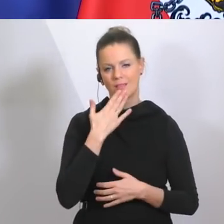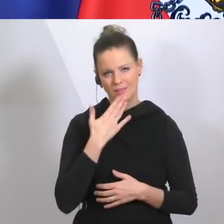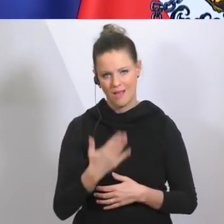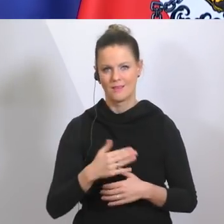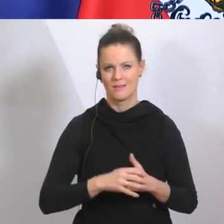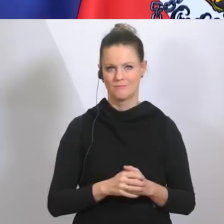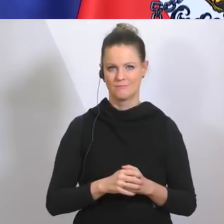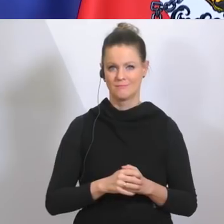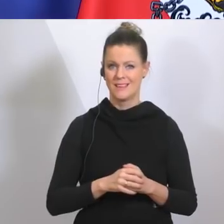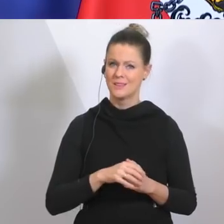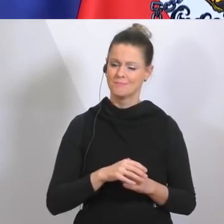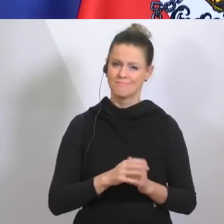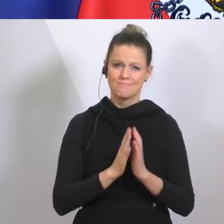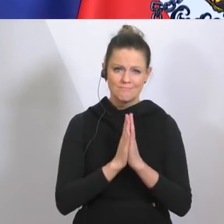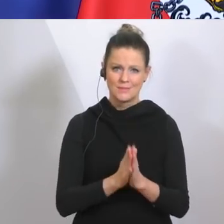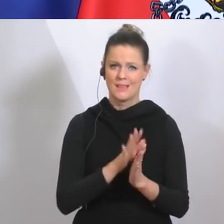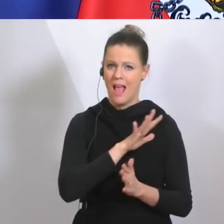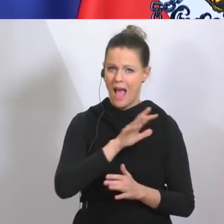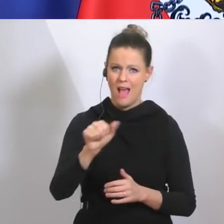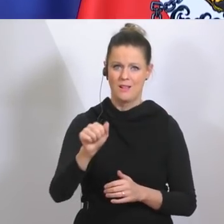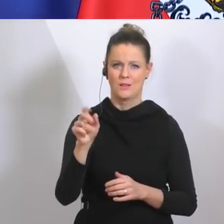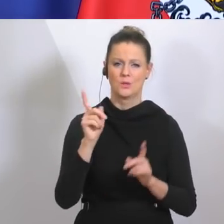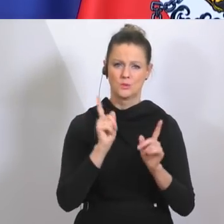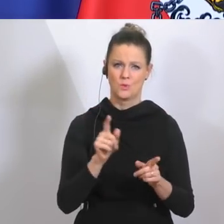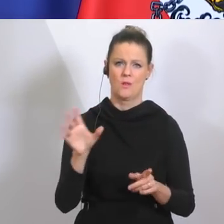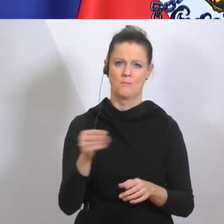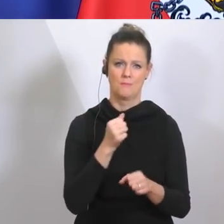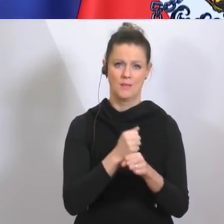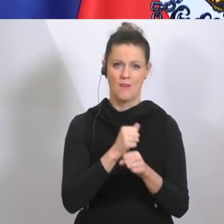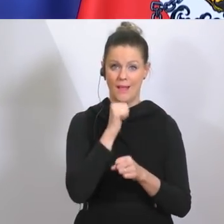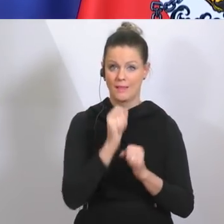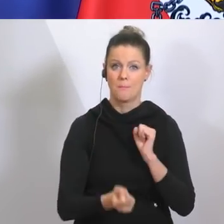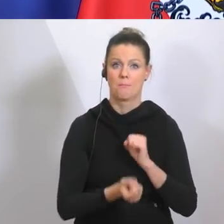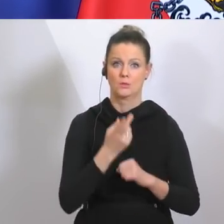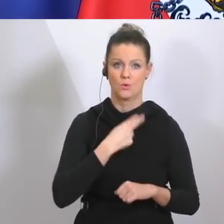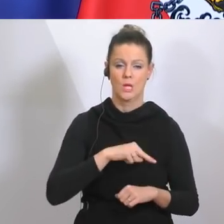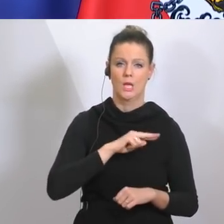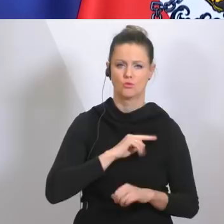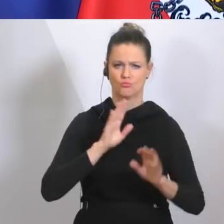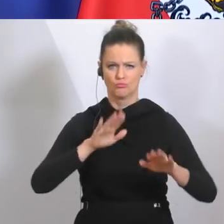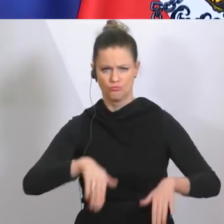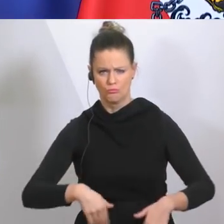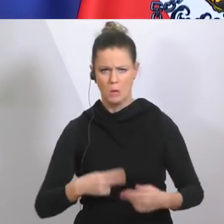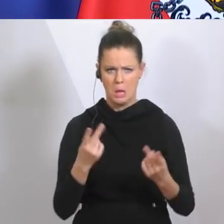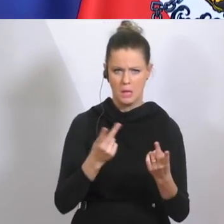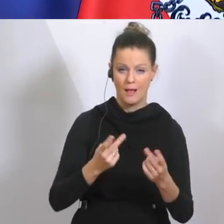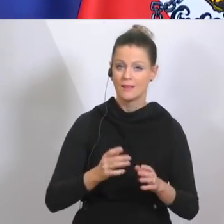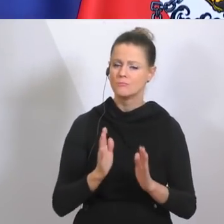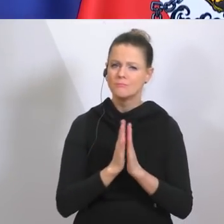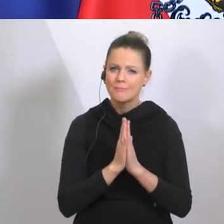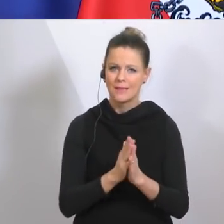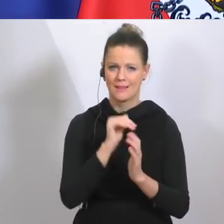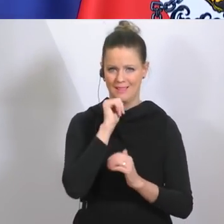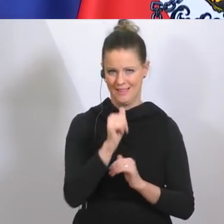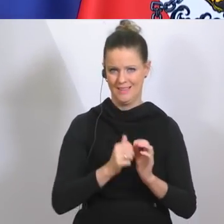Möglichst alle sollten das tun. Wir sollten keine besonderen Risiken eingehen, weil wir damit die